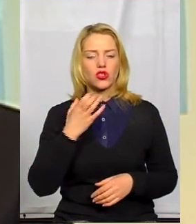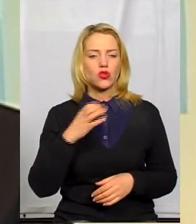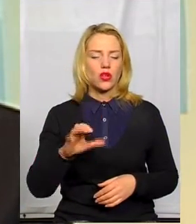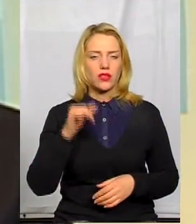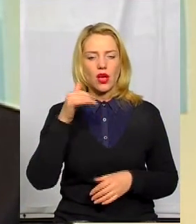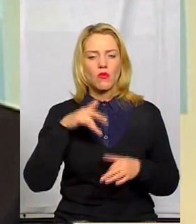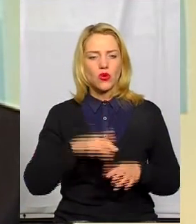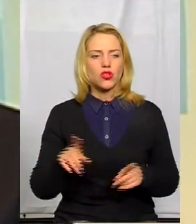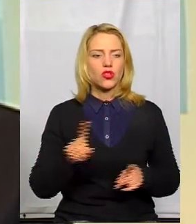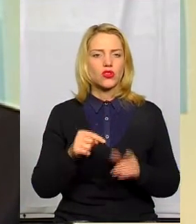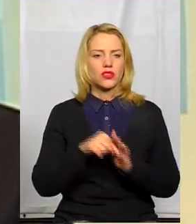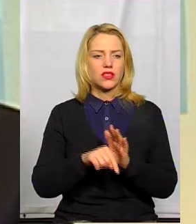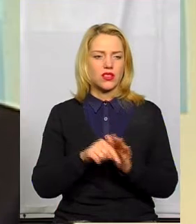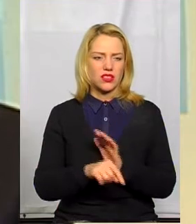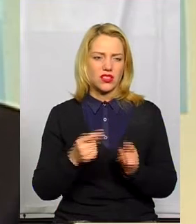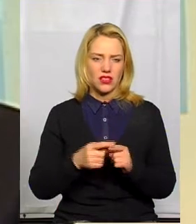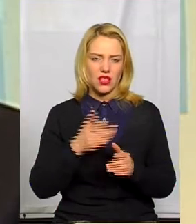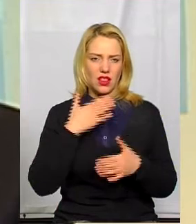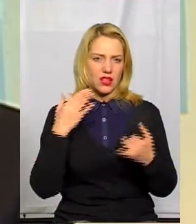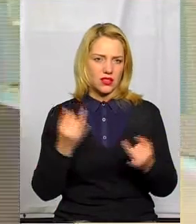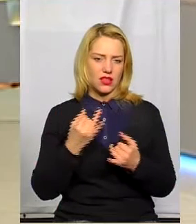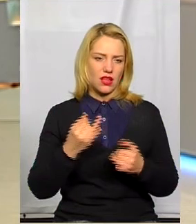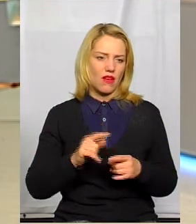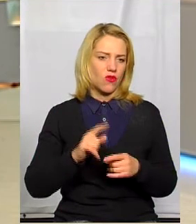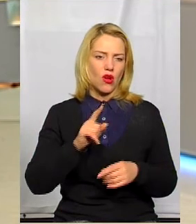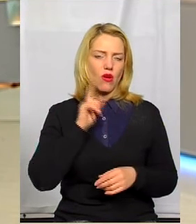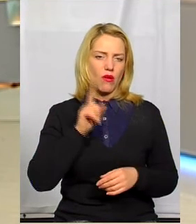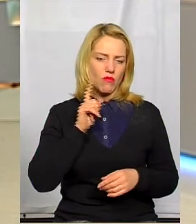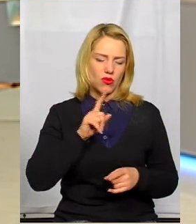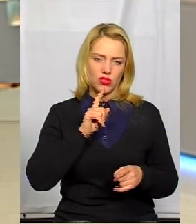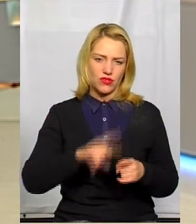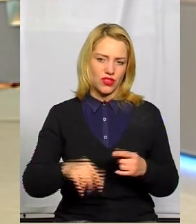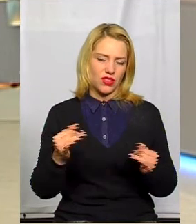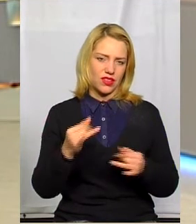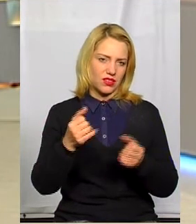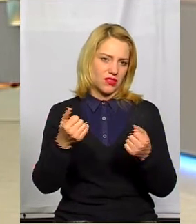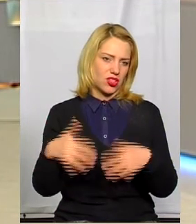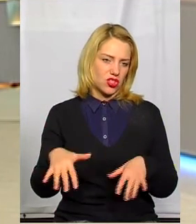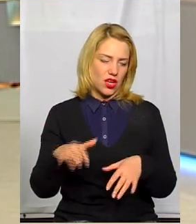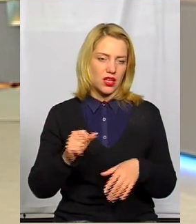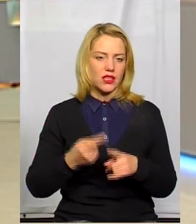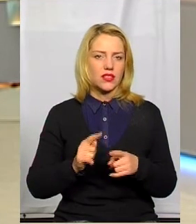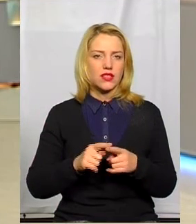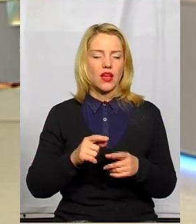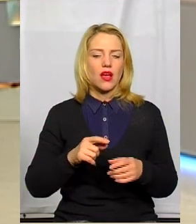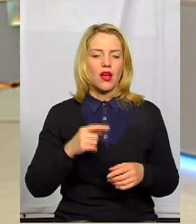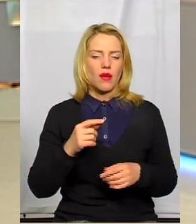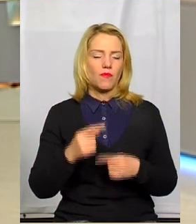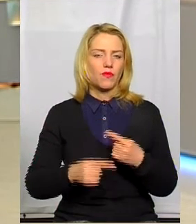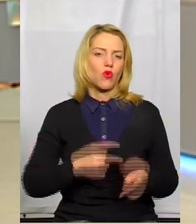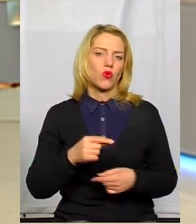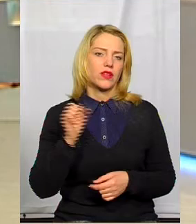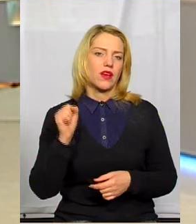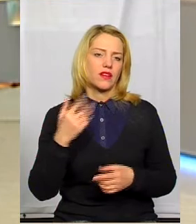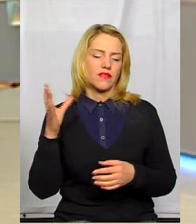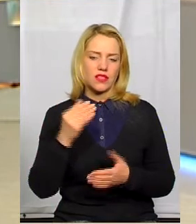типу, чому це було, що це означало, ось нецікаво. Ну, молодь зараз дуже швидко втрачає інтерес, тобто, наше на підході покоління А все знову оновилося,